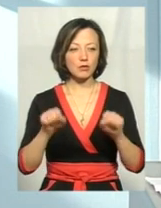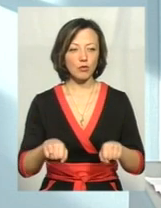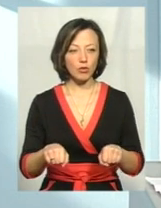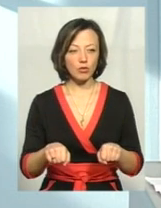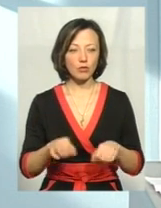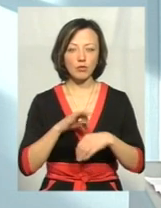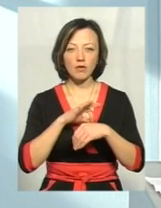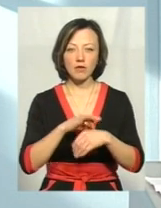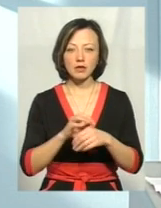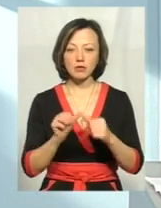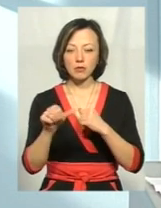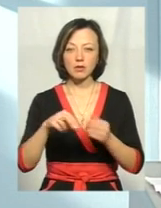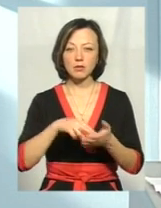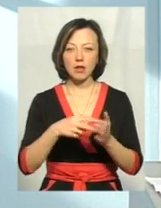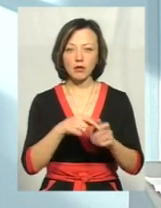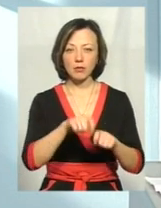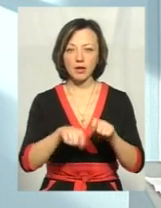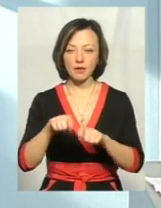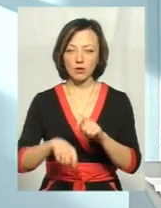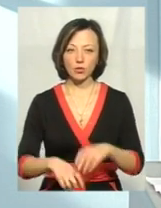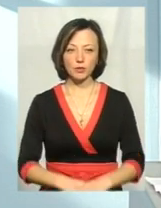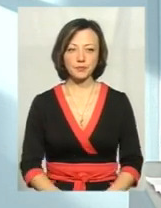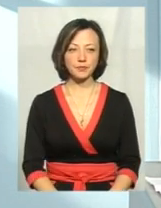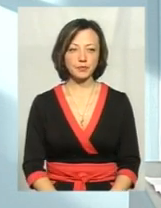провести позапланову перевірку такого об'єкта.